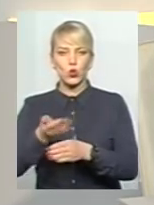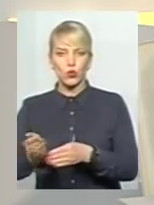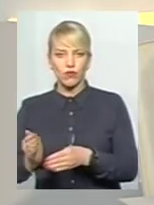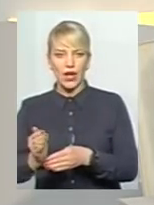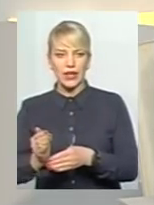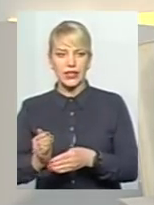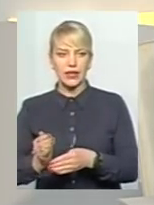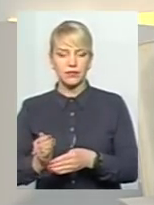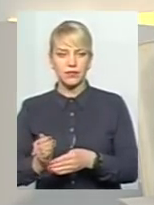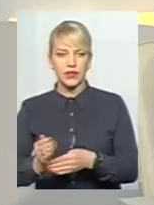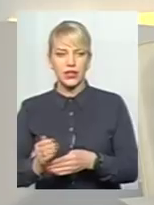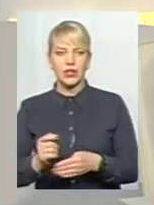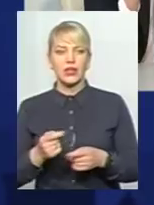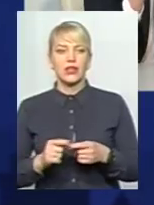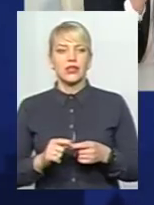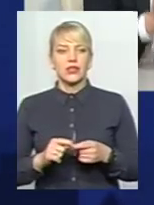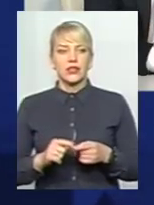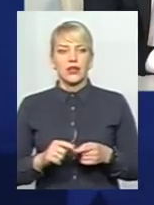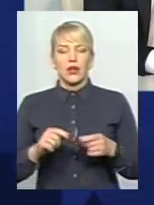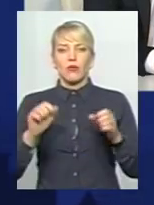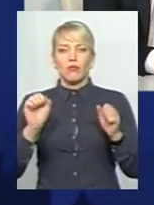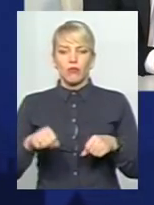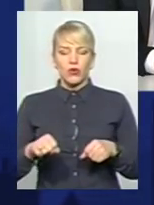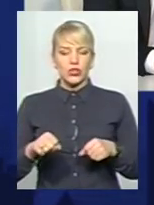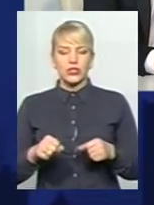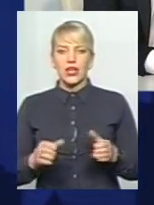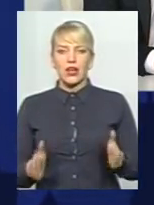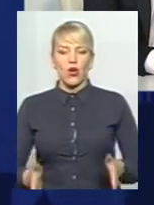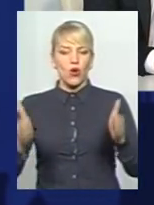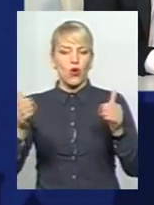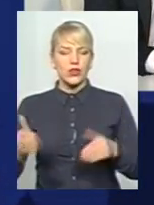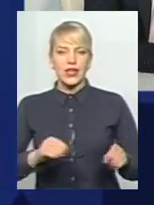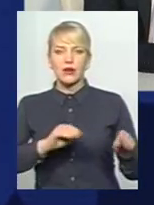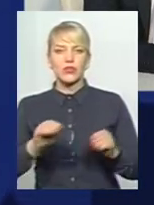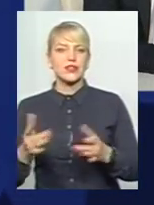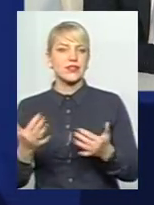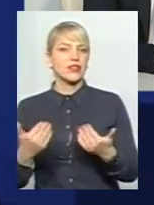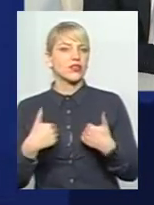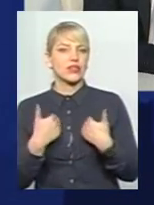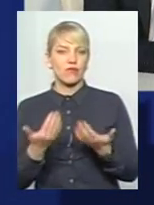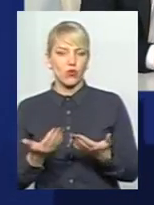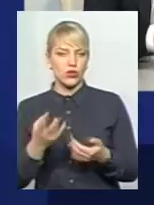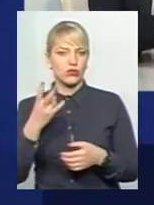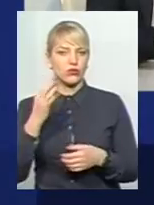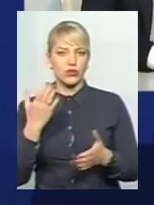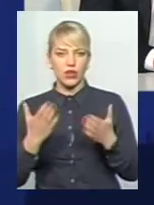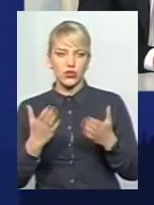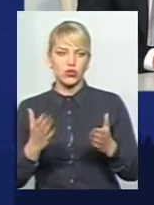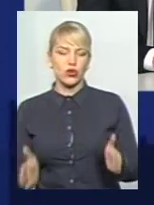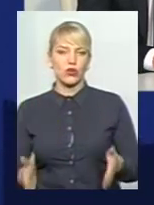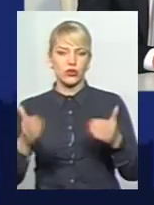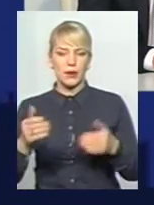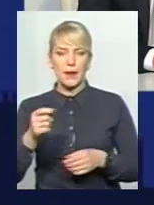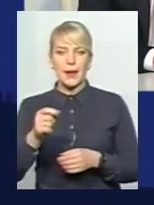скажімо, з виховного моменту. Можна наставити скільки завгодно контейнерів, але якщо контейнер, де зібрана під